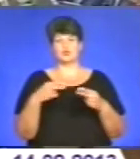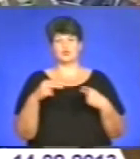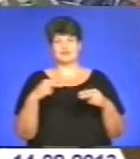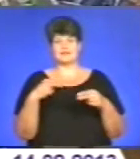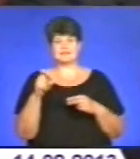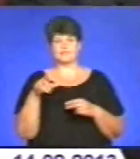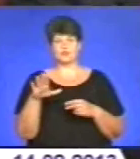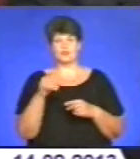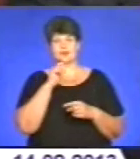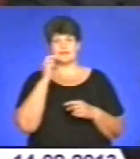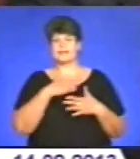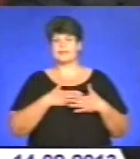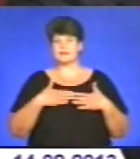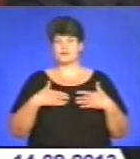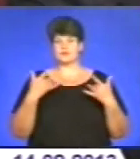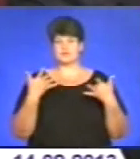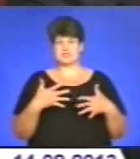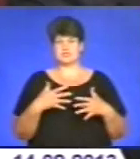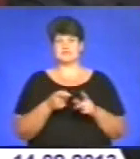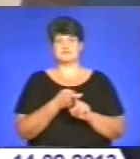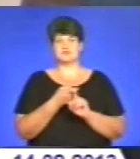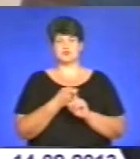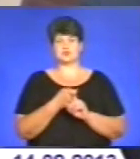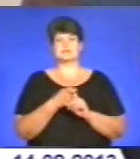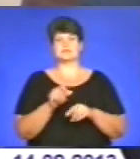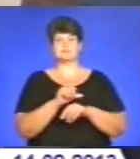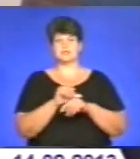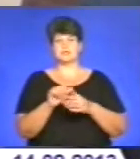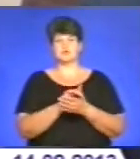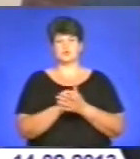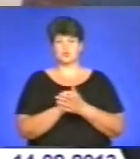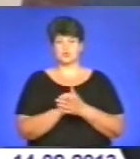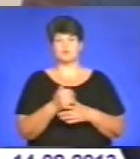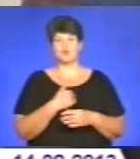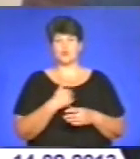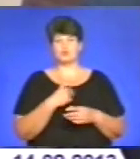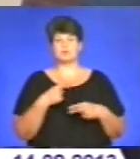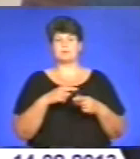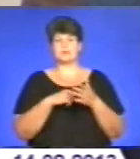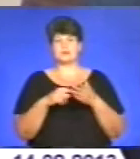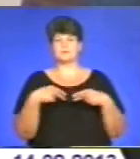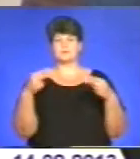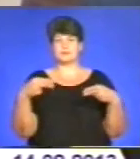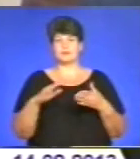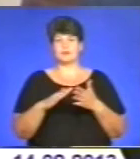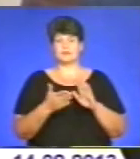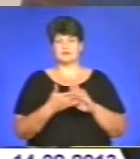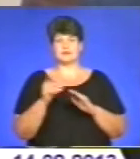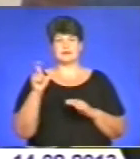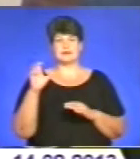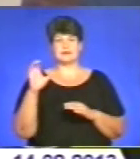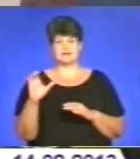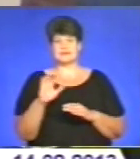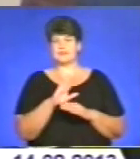адже Україна не хоче втрачати і зв'язок з Митним Союзом. Хочу підкреслити, що підписання угоди про асоціацію між Україною і ЄС